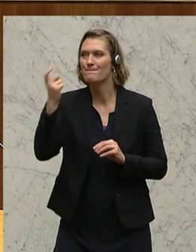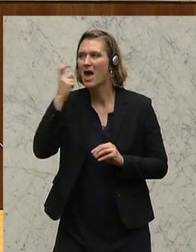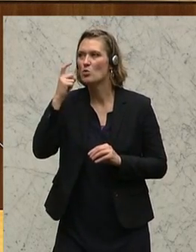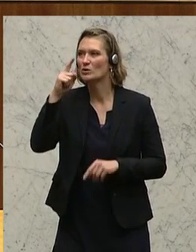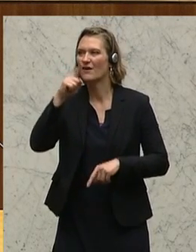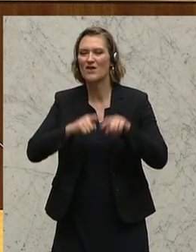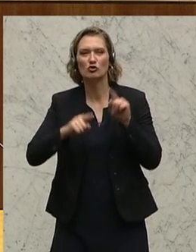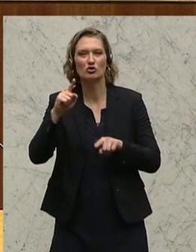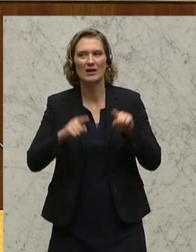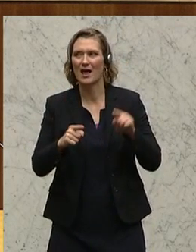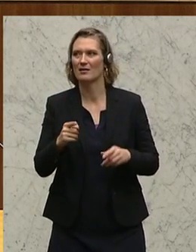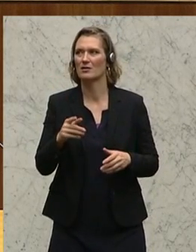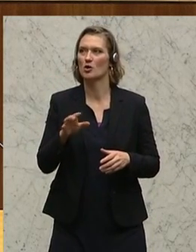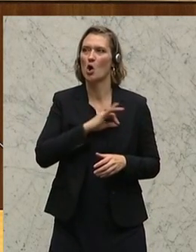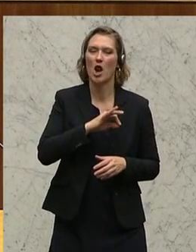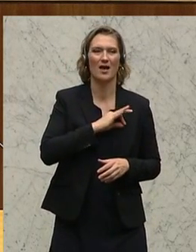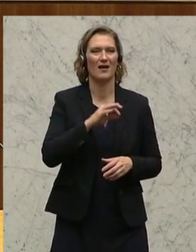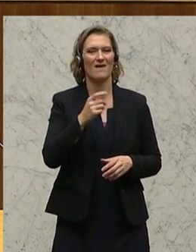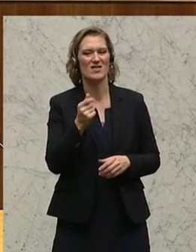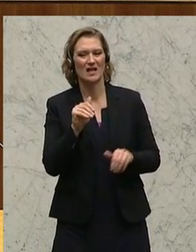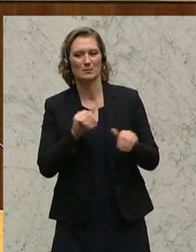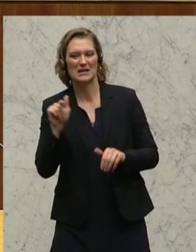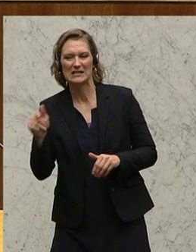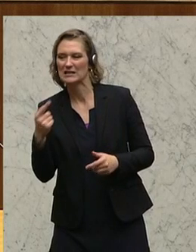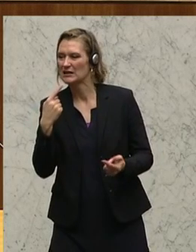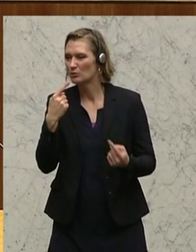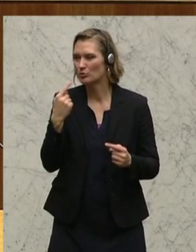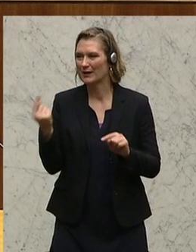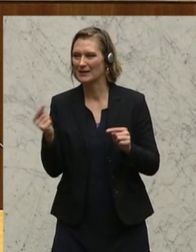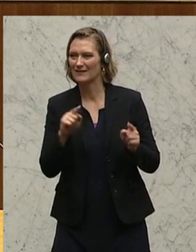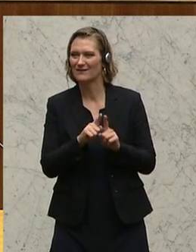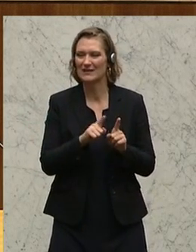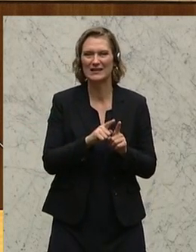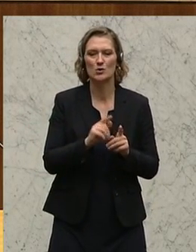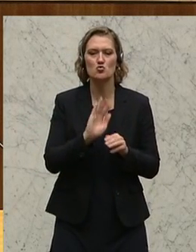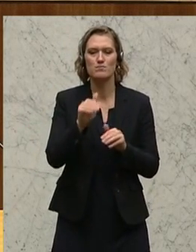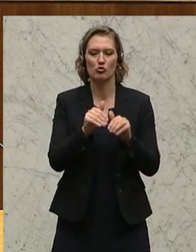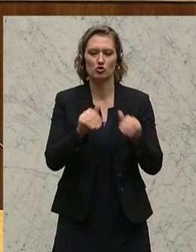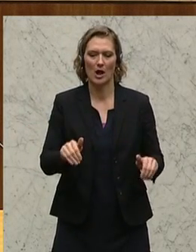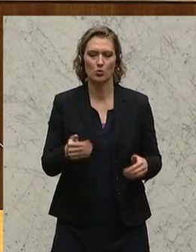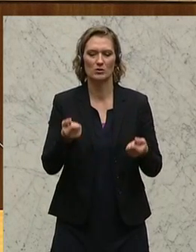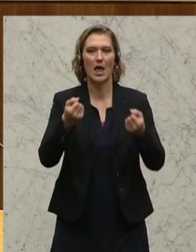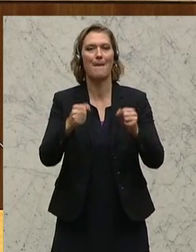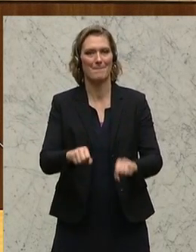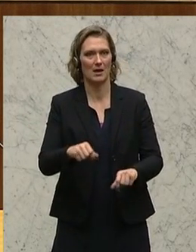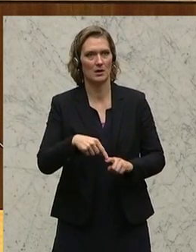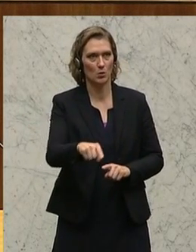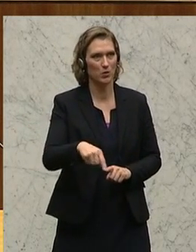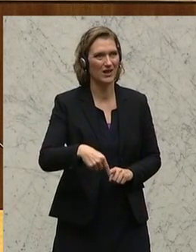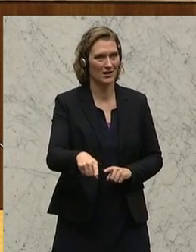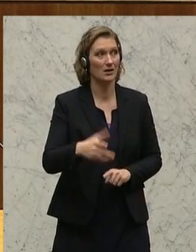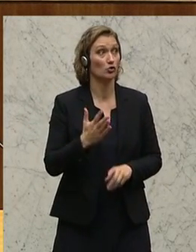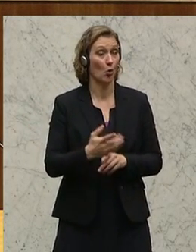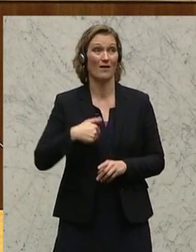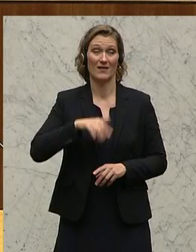beziehungsweise Meinungsverschiedenheiten mit dem Herrn Finanzminister hier dargelegt, im Rahmen der Überschreitungsermächtigungen. Wir werden uns ganz genau anschauen,